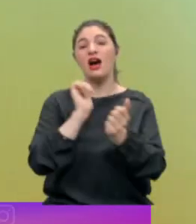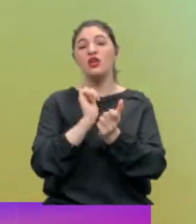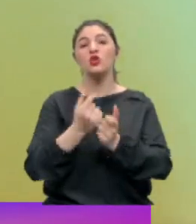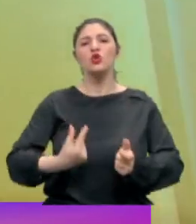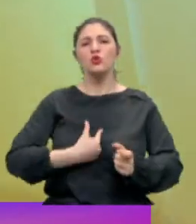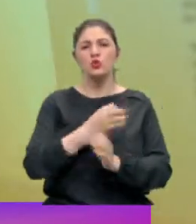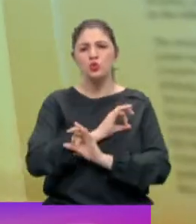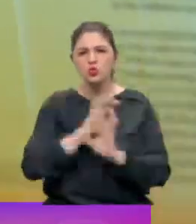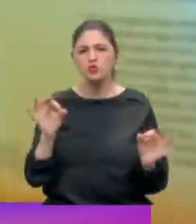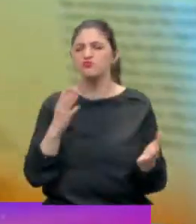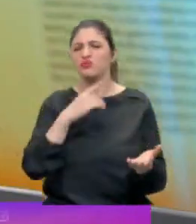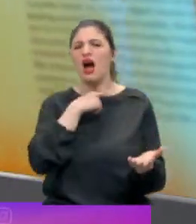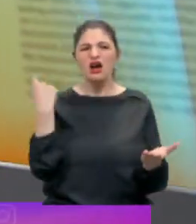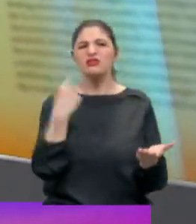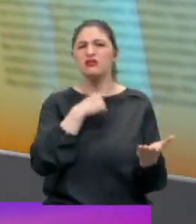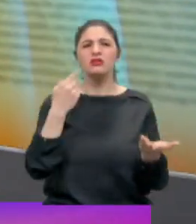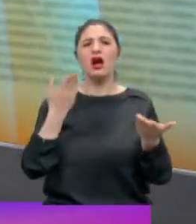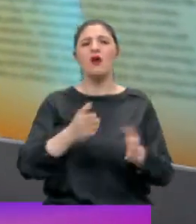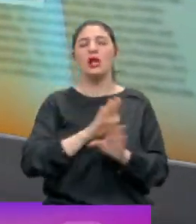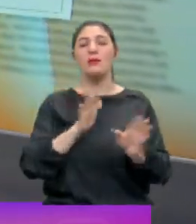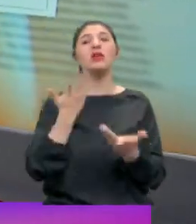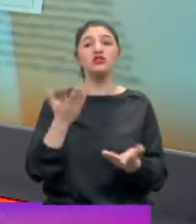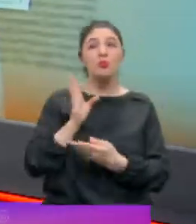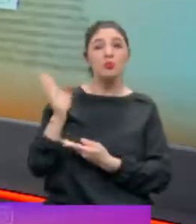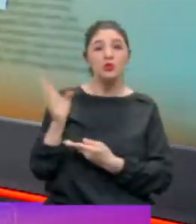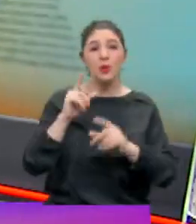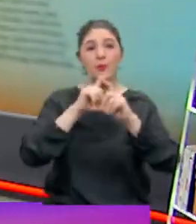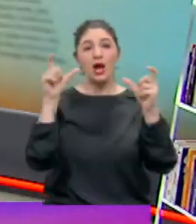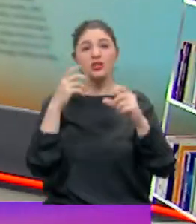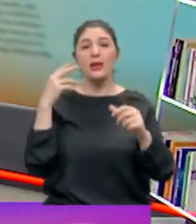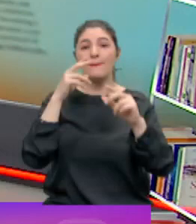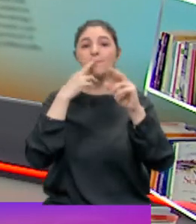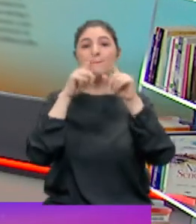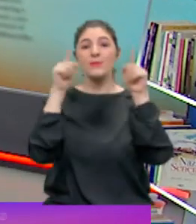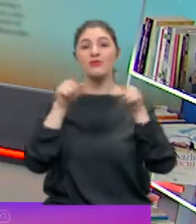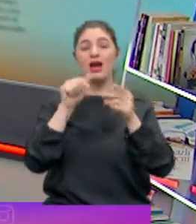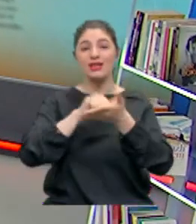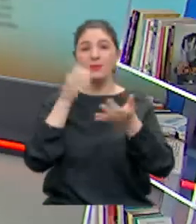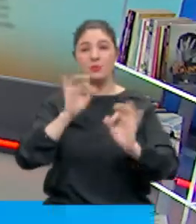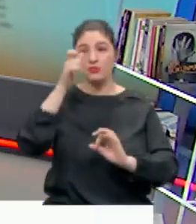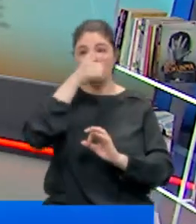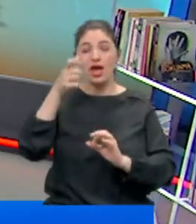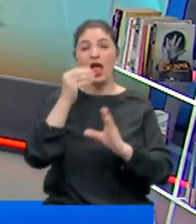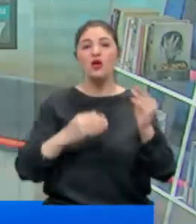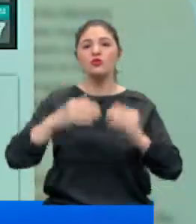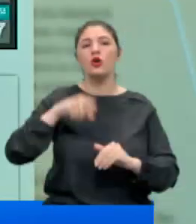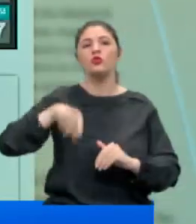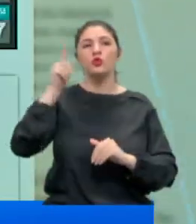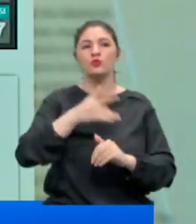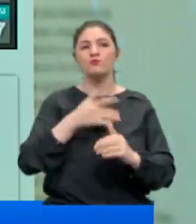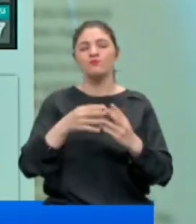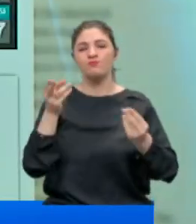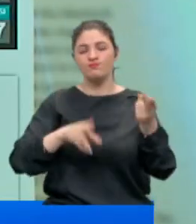umutsuzluk asla ama asla kabul edilemez. İşte buyurun mahşetlere pencereyle başlayalım. Türkiye'de en yüksek günlük can